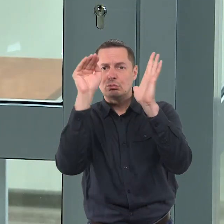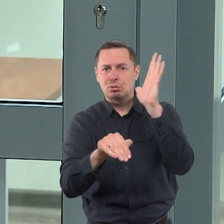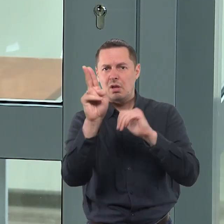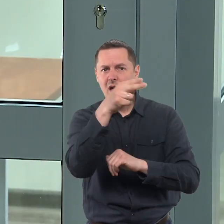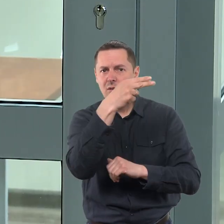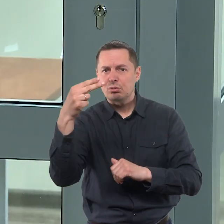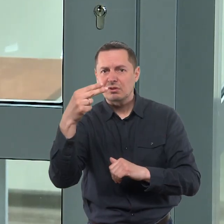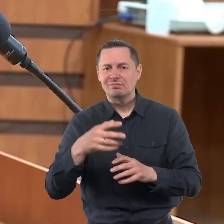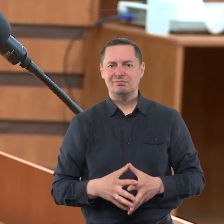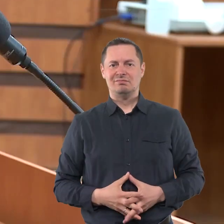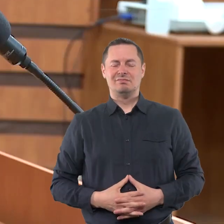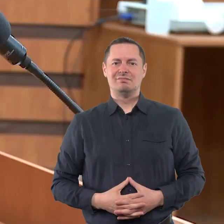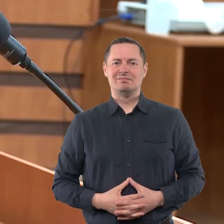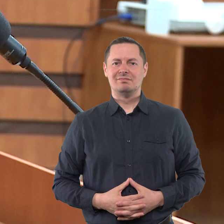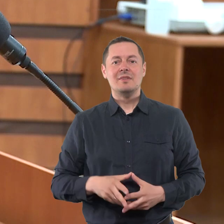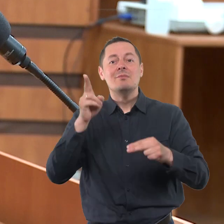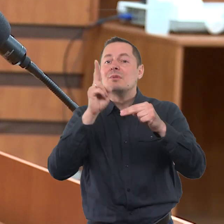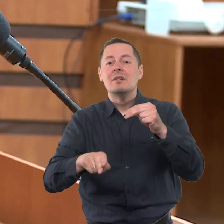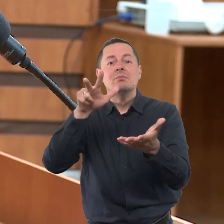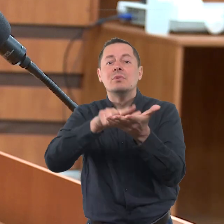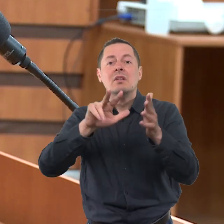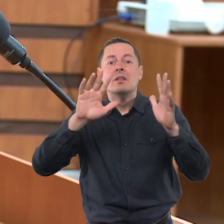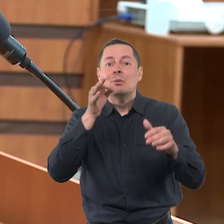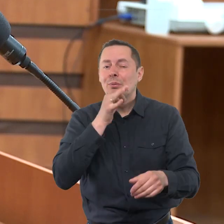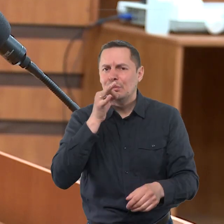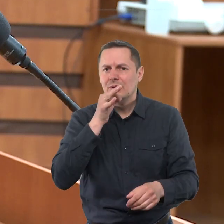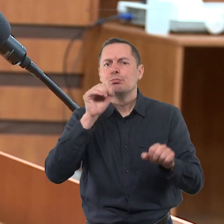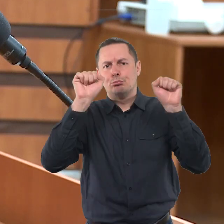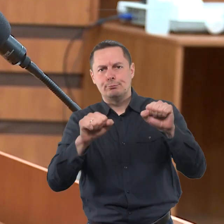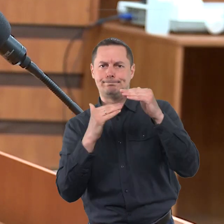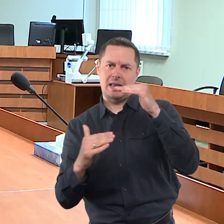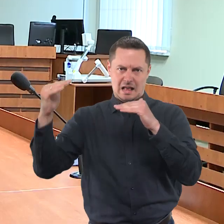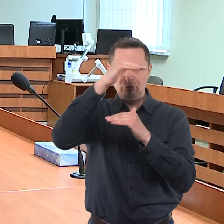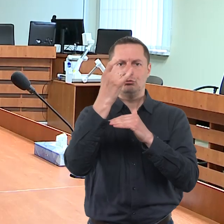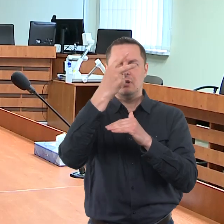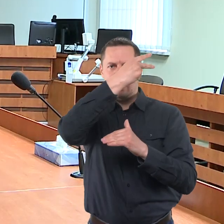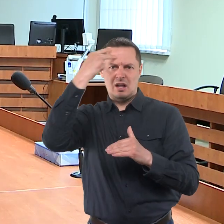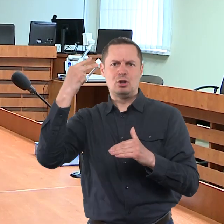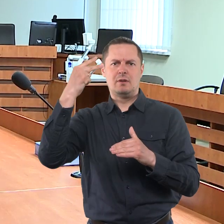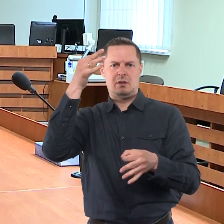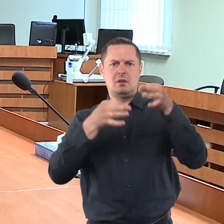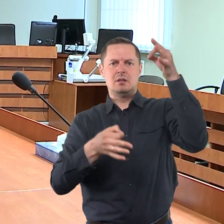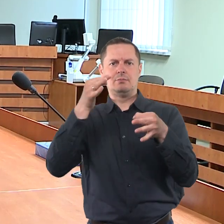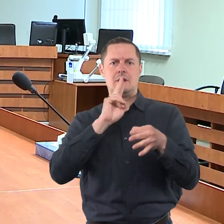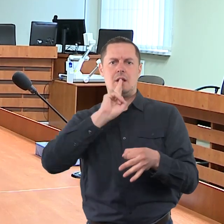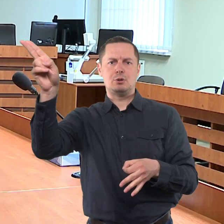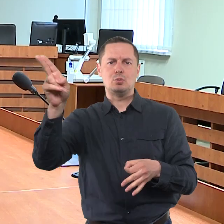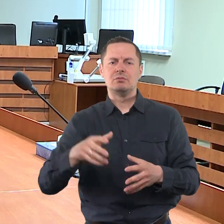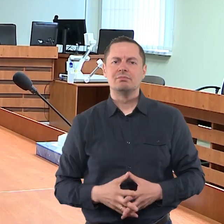tūkstančių eurų. Šis nuosprendis yra nėsi teisėjas ir gali būti skuldžiamas Lietuvos apeliaciniam teismui.